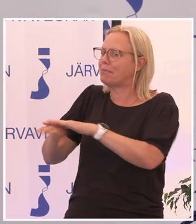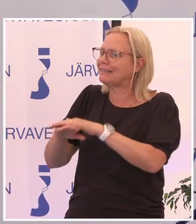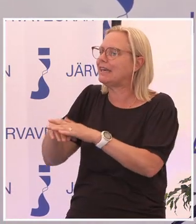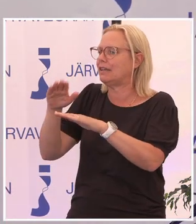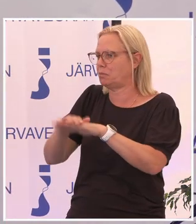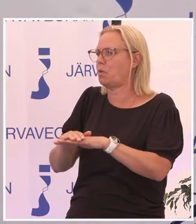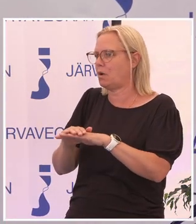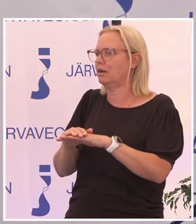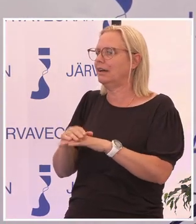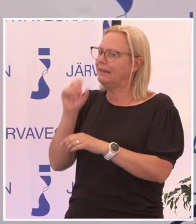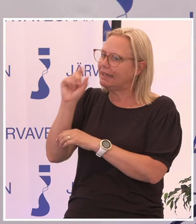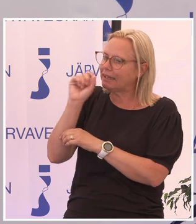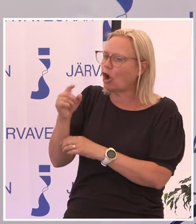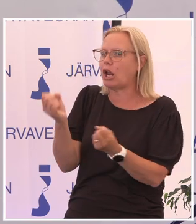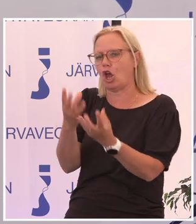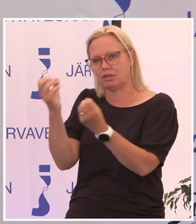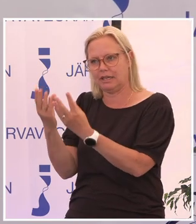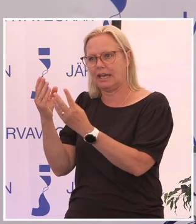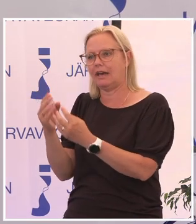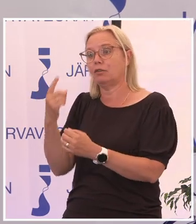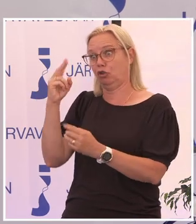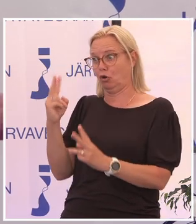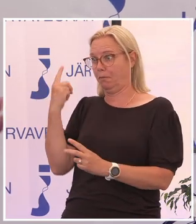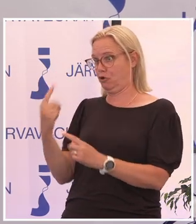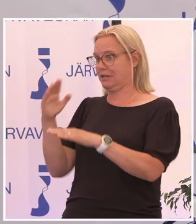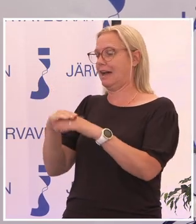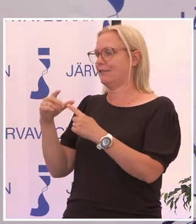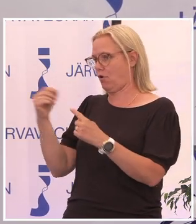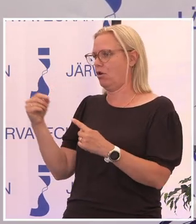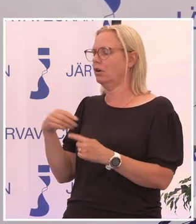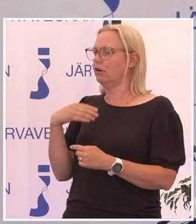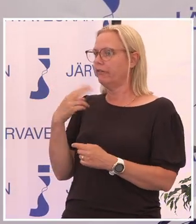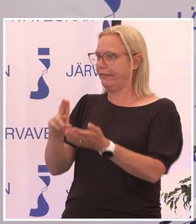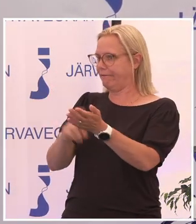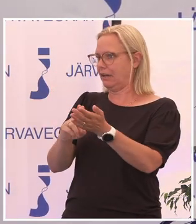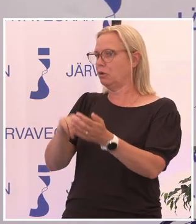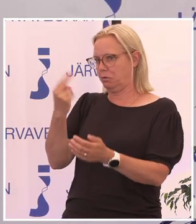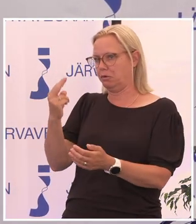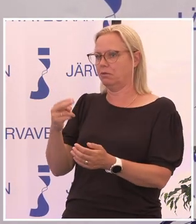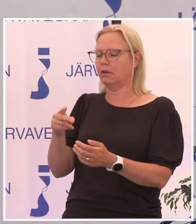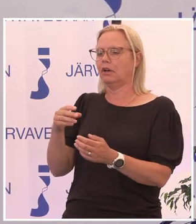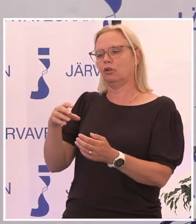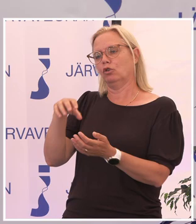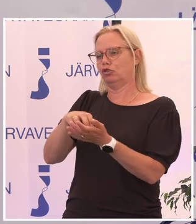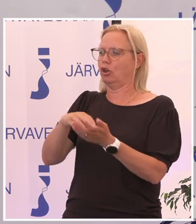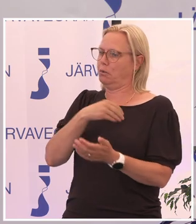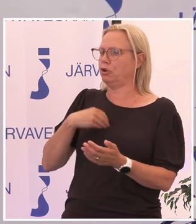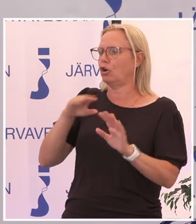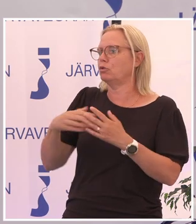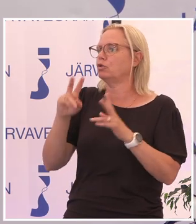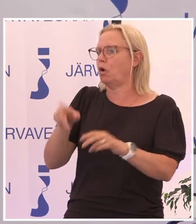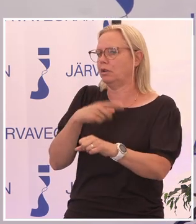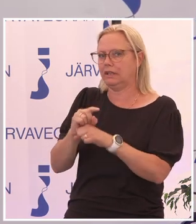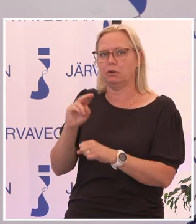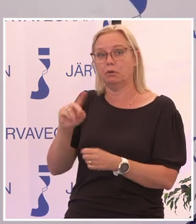digitala lösningar som förstahandsval, vilket ju är faktum, har ju varit länge i statliga myndigheter, börjar också bli